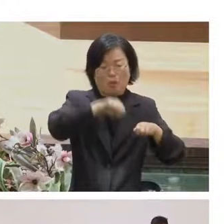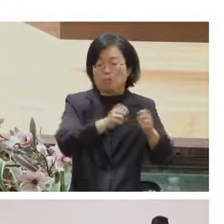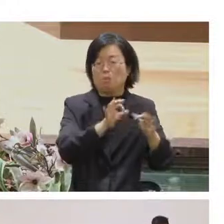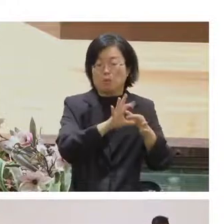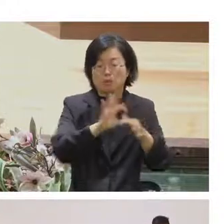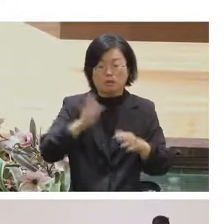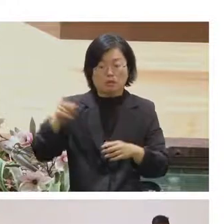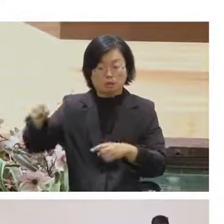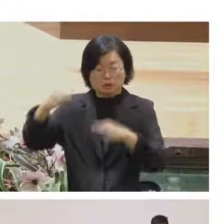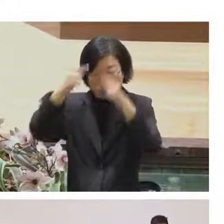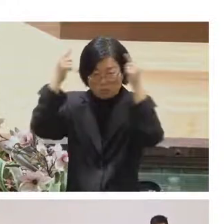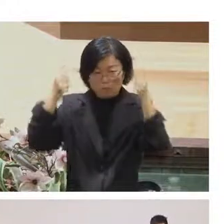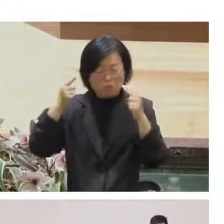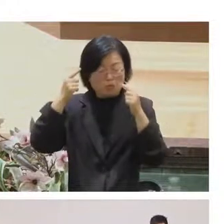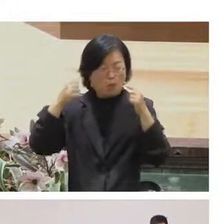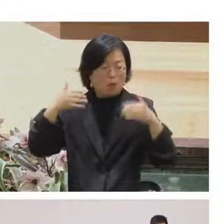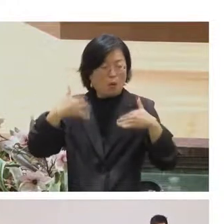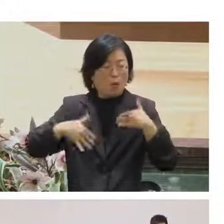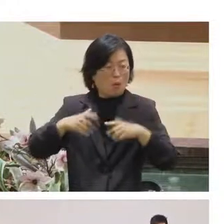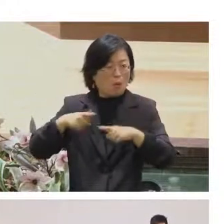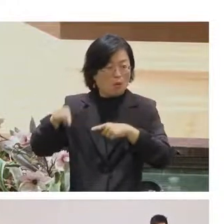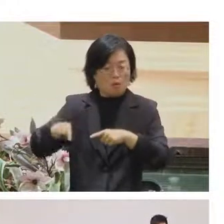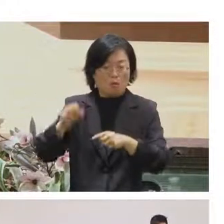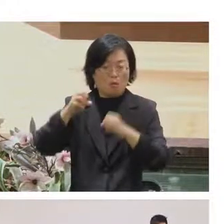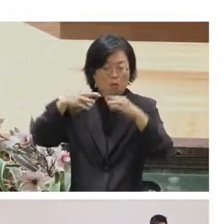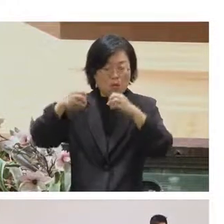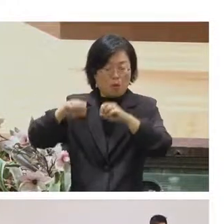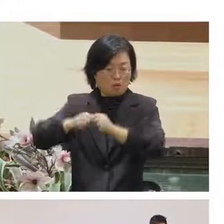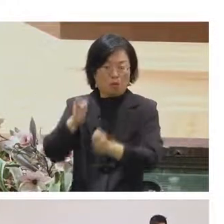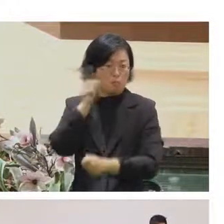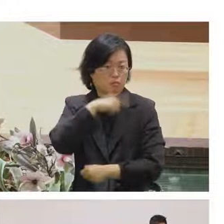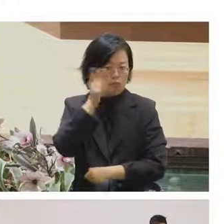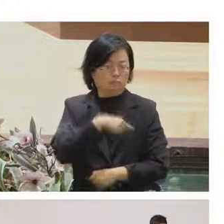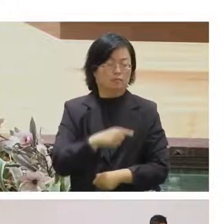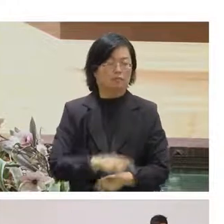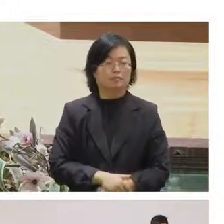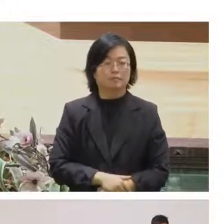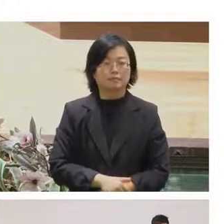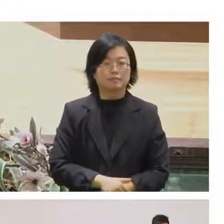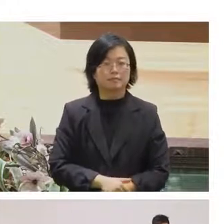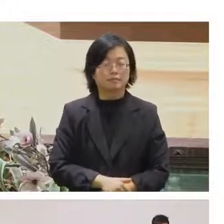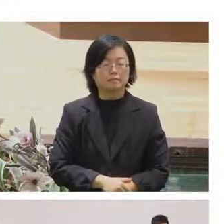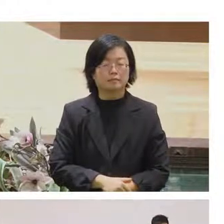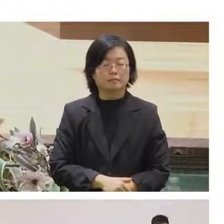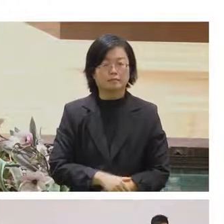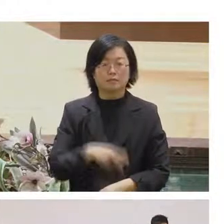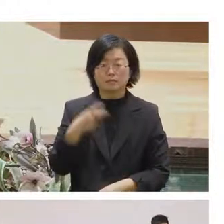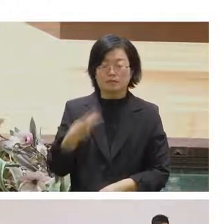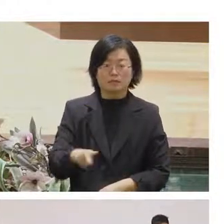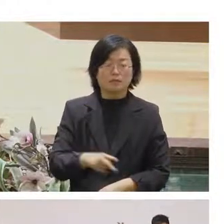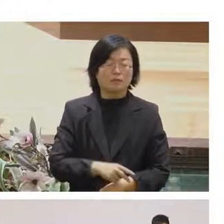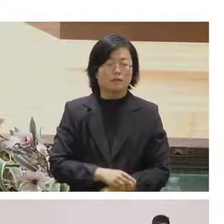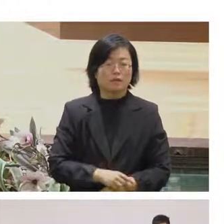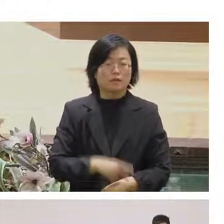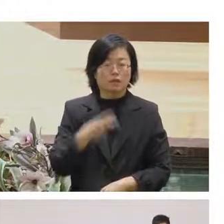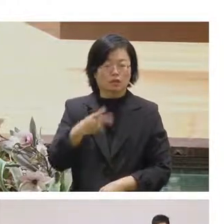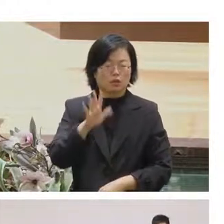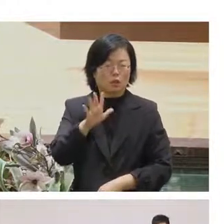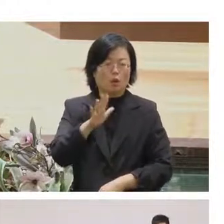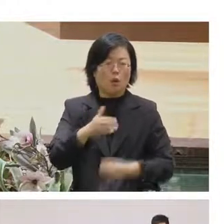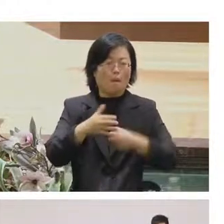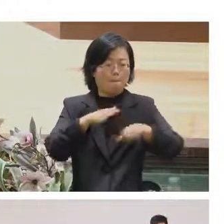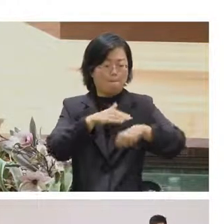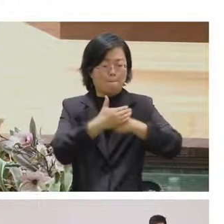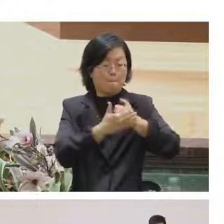那另外就是大家知道其實台灣就是有一些防盜保全系統就是你有時候會門口會看到他有一個就是亮亮的